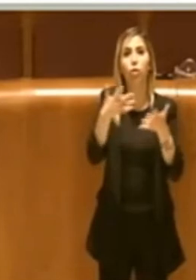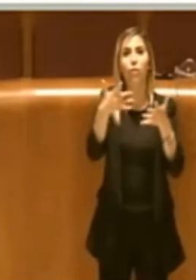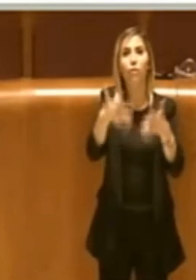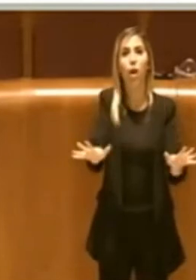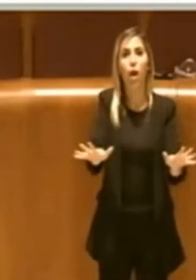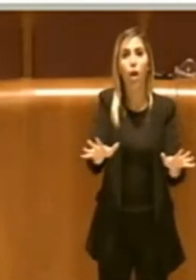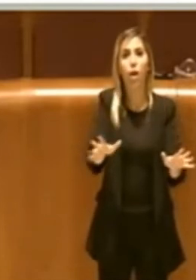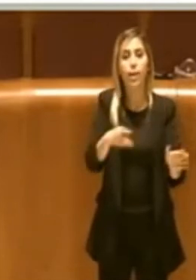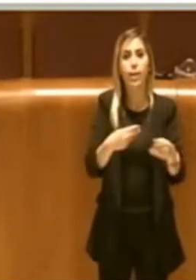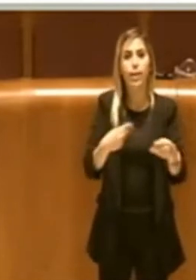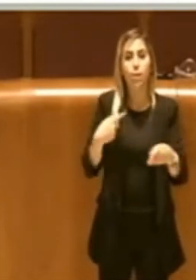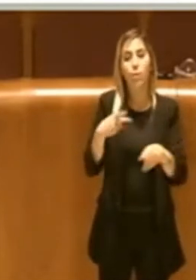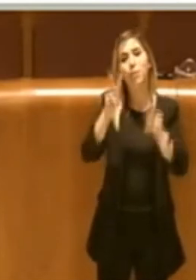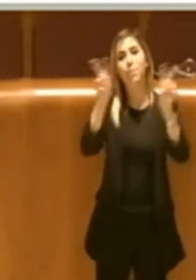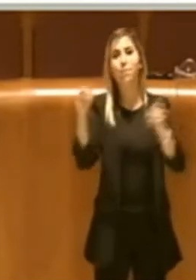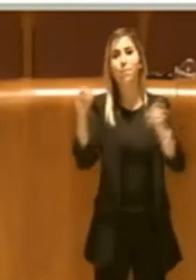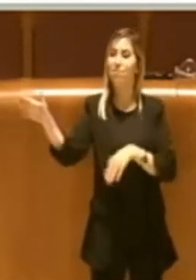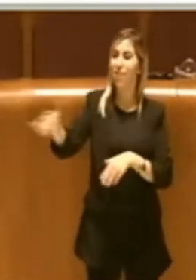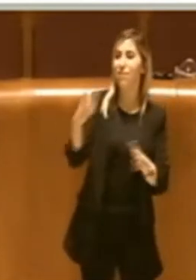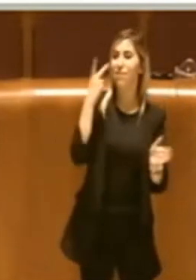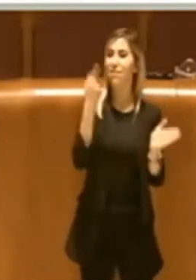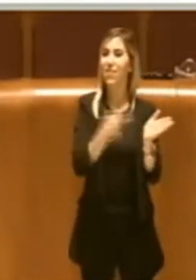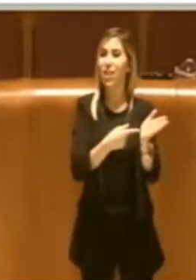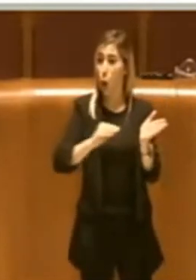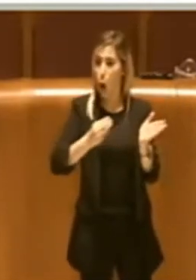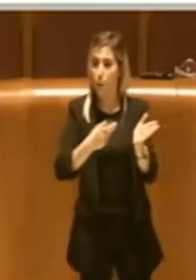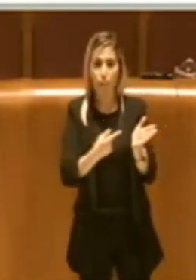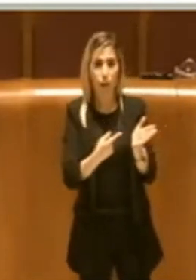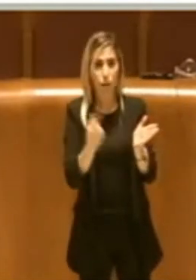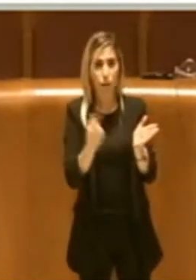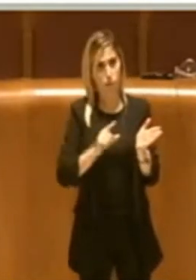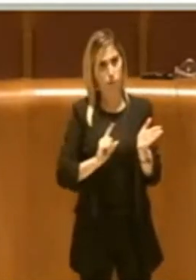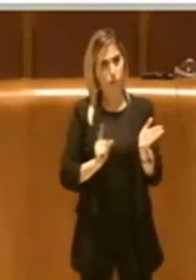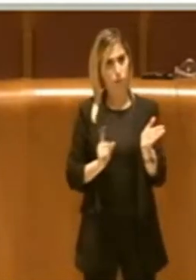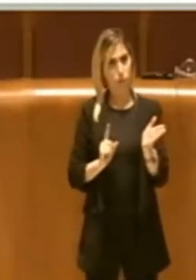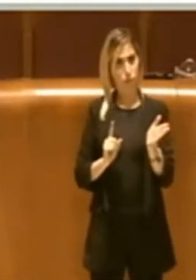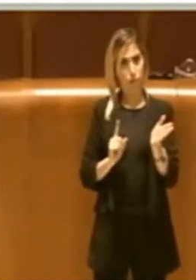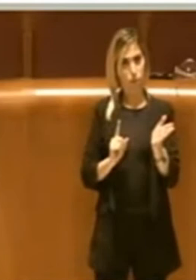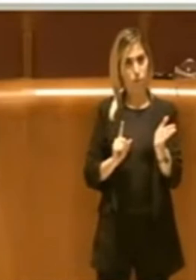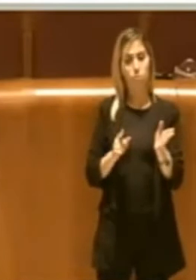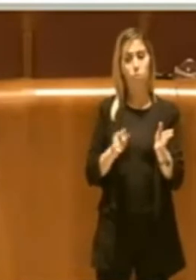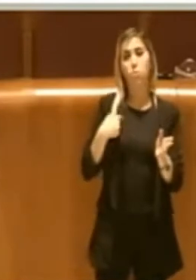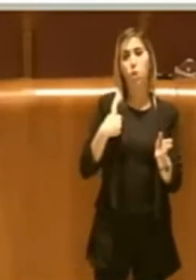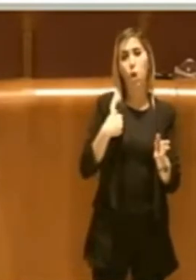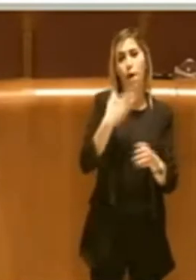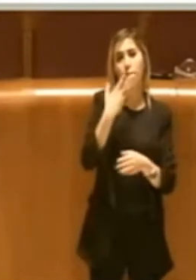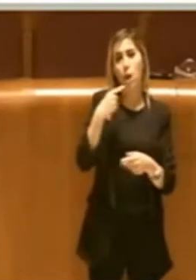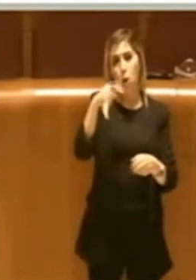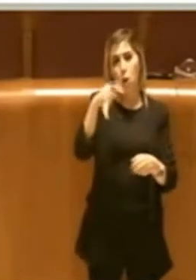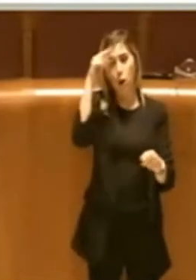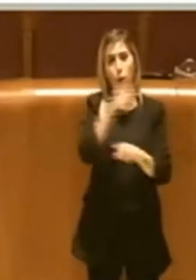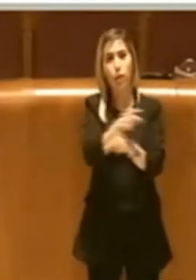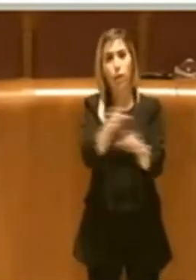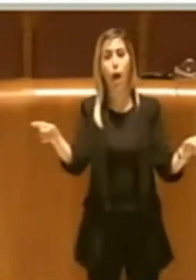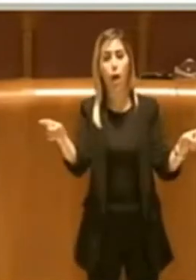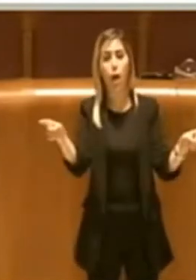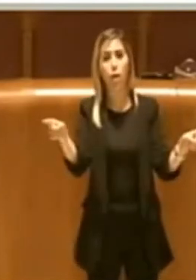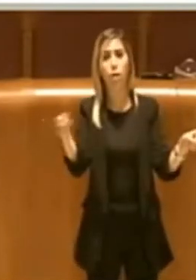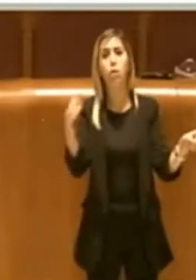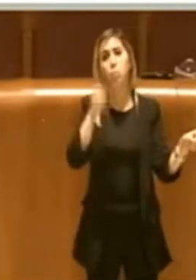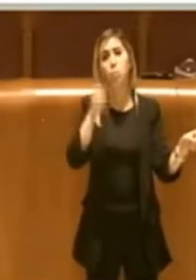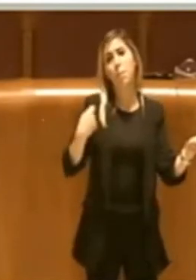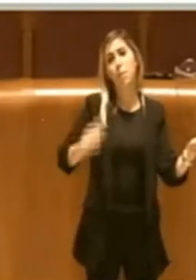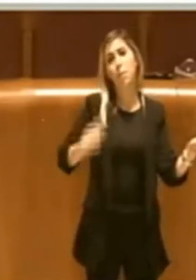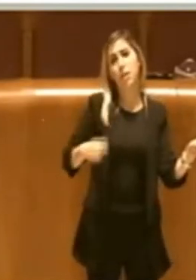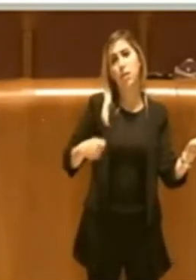molto convinta, favorevolmente alla mozione e faccio presente, come ha detto anche il Presidente, che